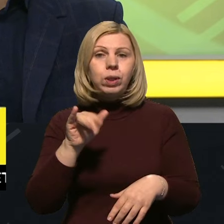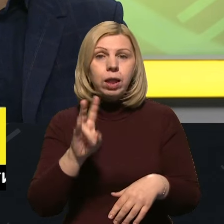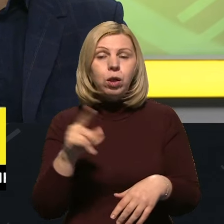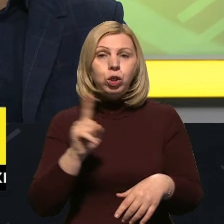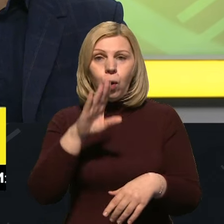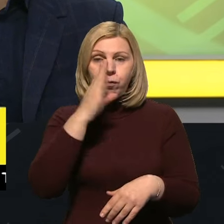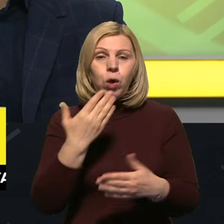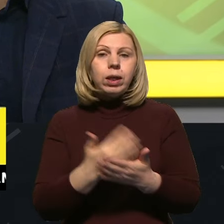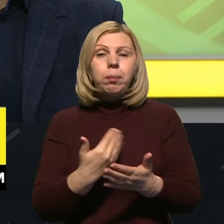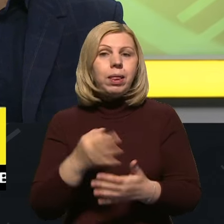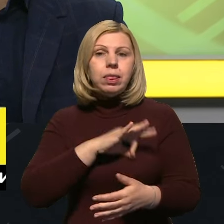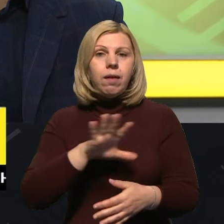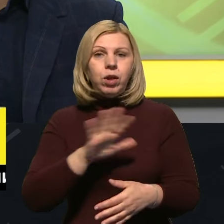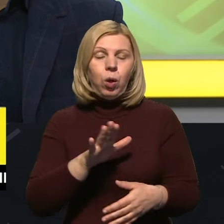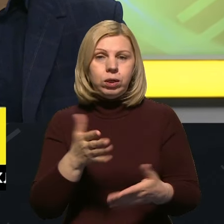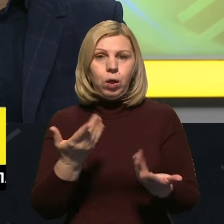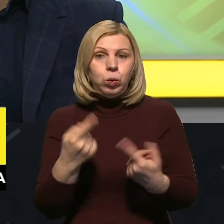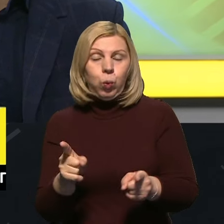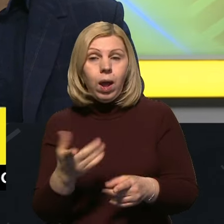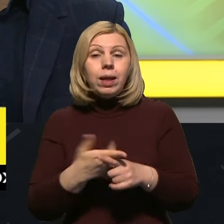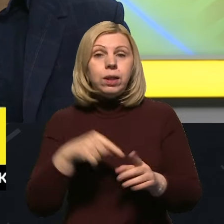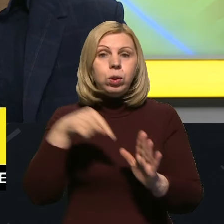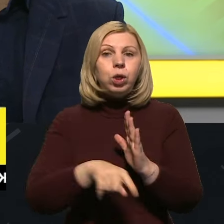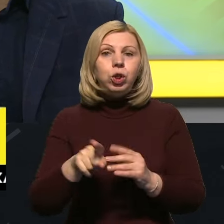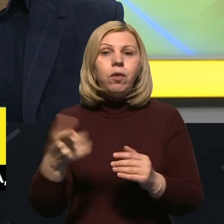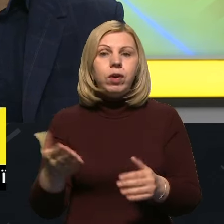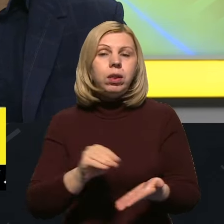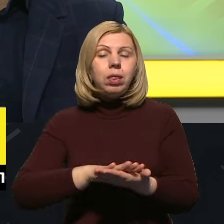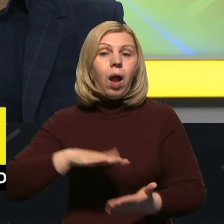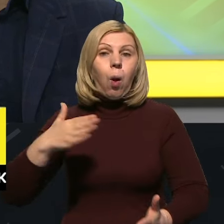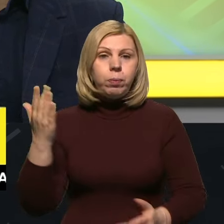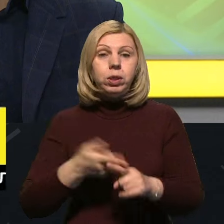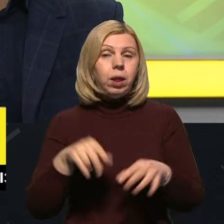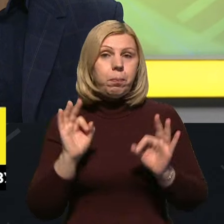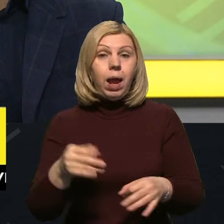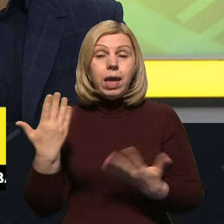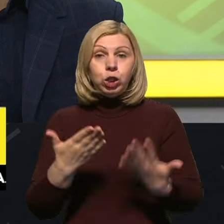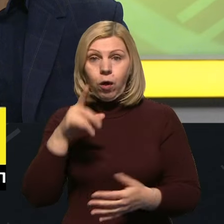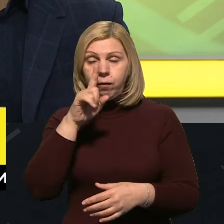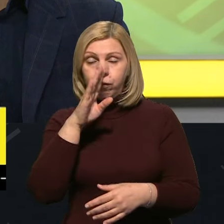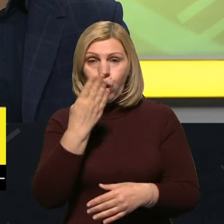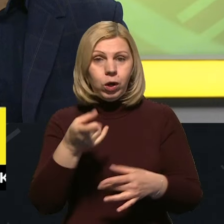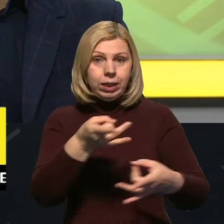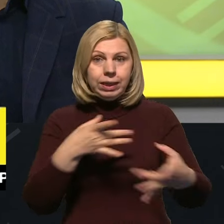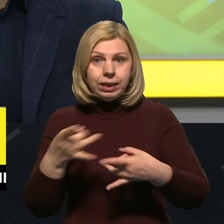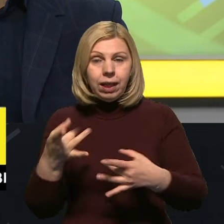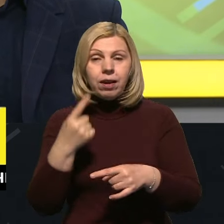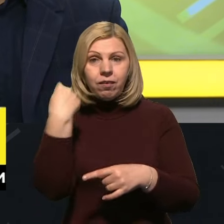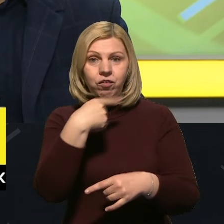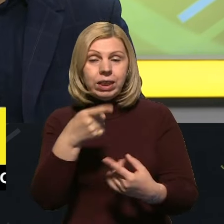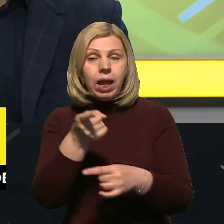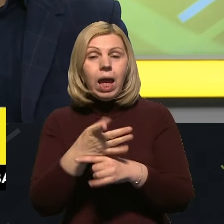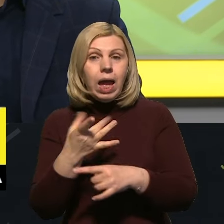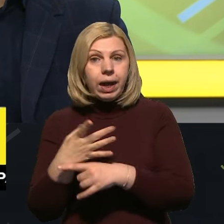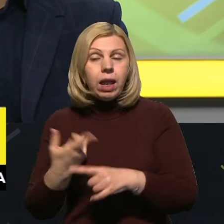що ворог, наприклад, не використовував калібри. І це означає те, що він їх накопить. Це логічно. Якщо ворог не вистрілює певні види ракет, то вони